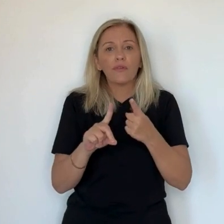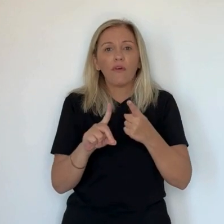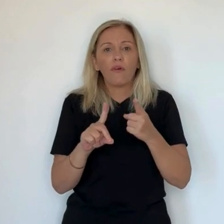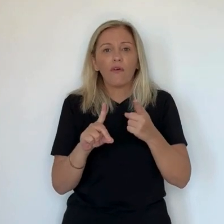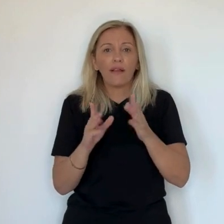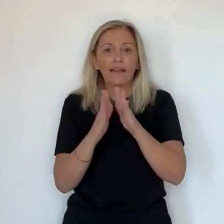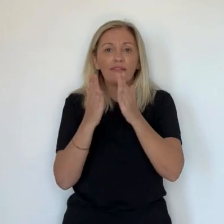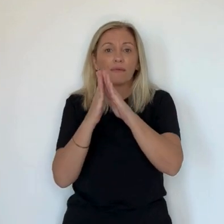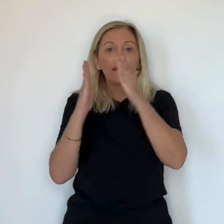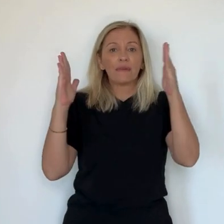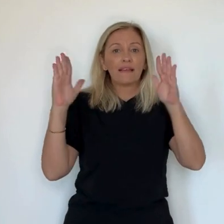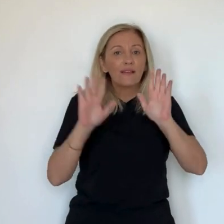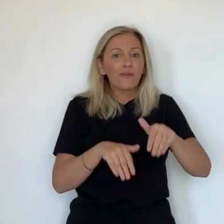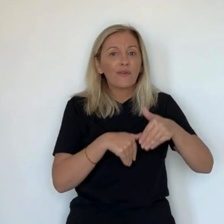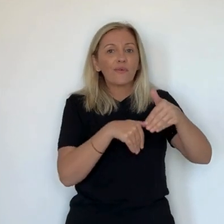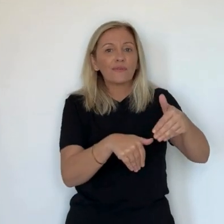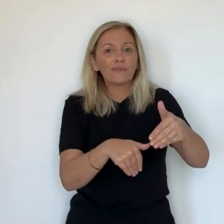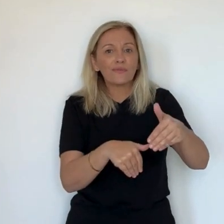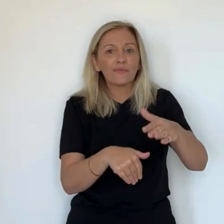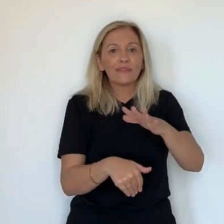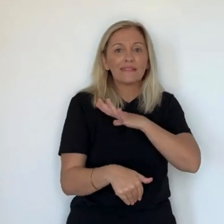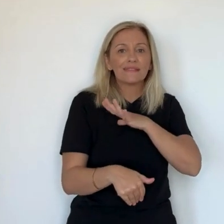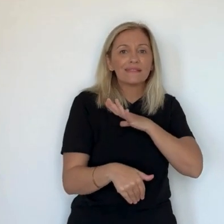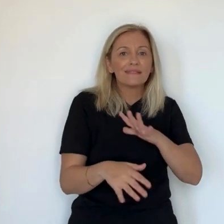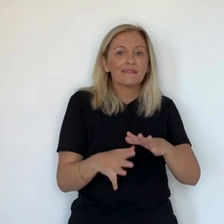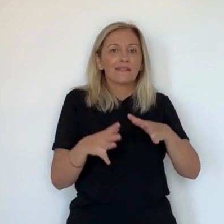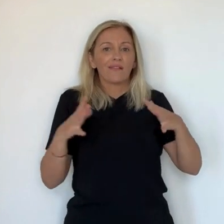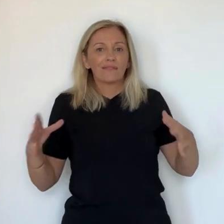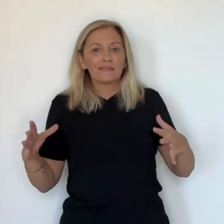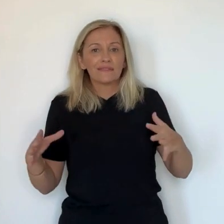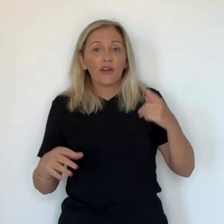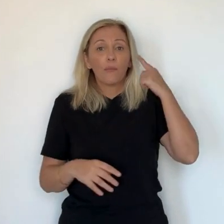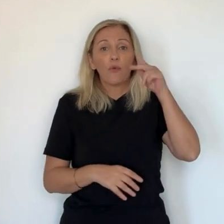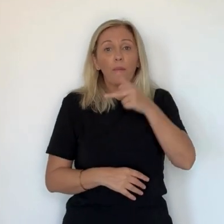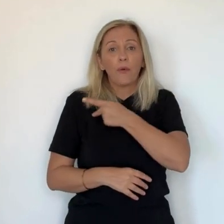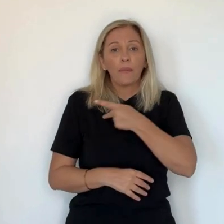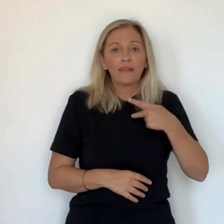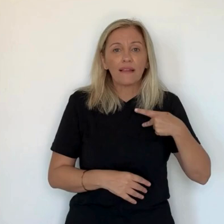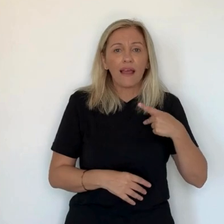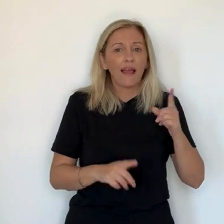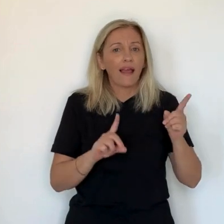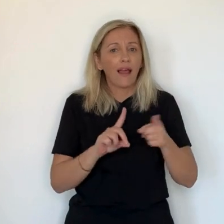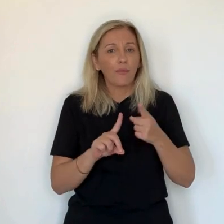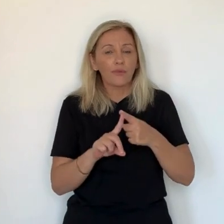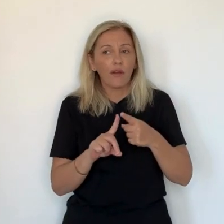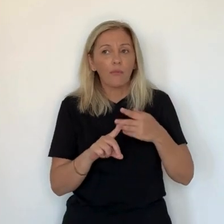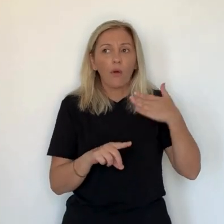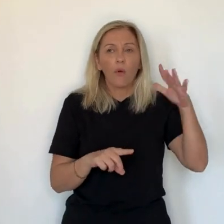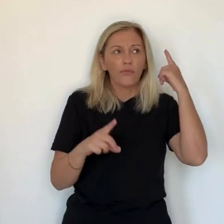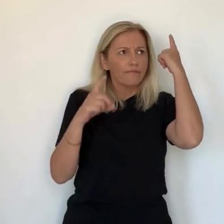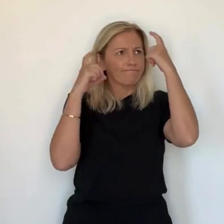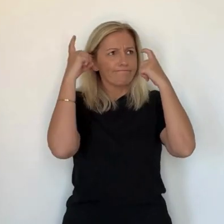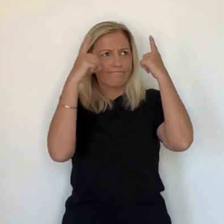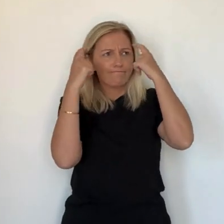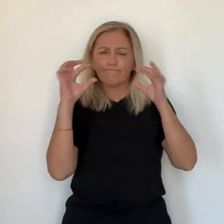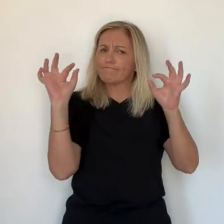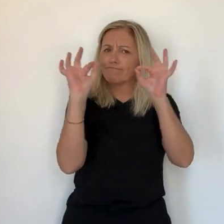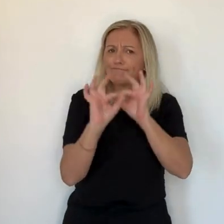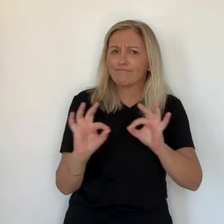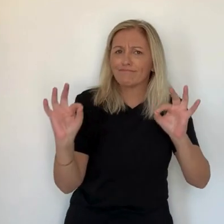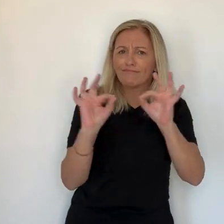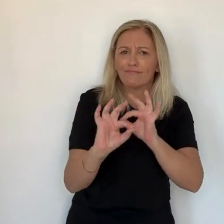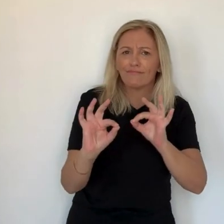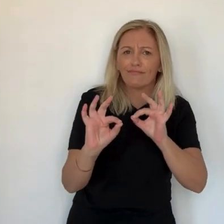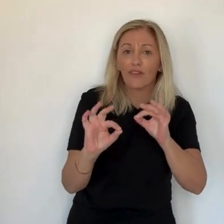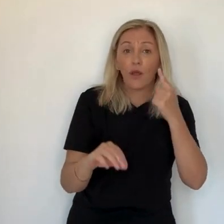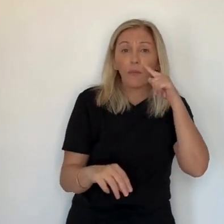l'outil démocratique qu une librairie doit à tout prix, à tout prix, exister et se développer. Je ne me pose pas d'autres